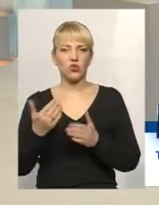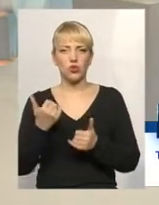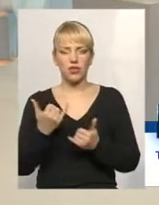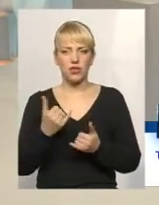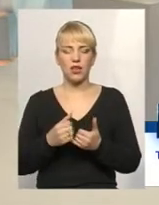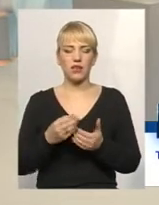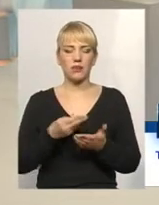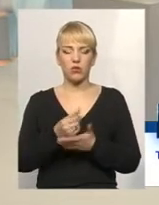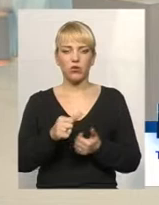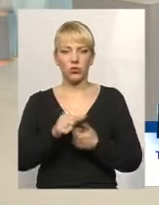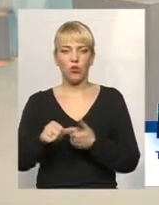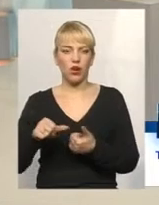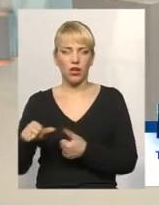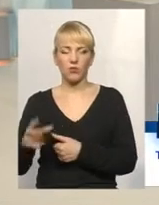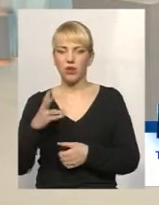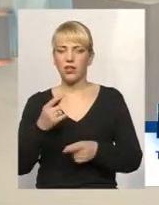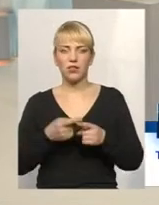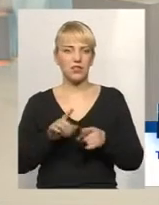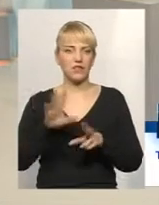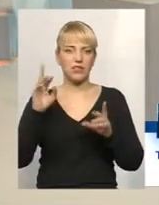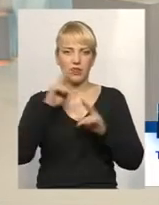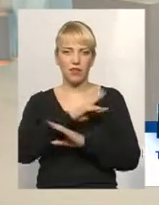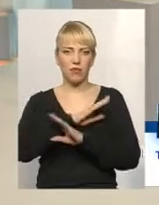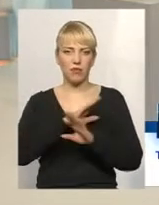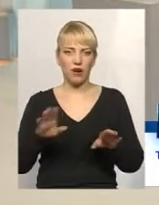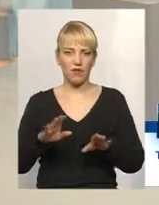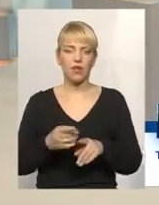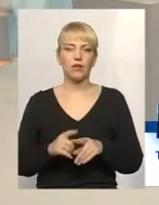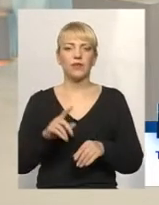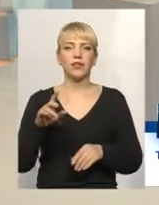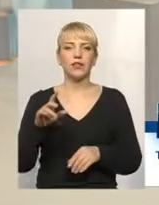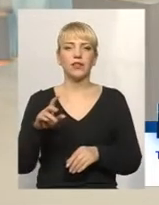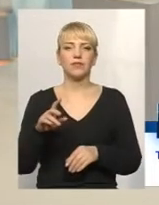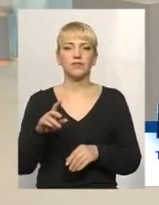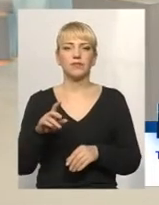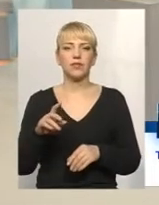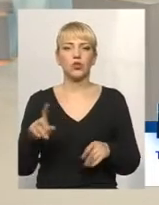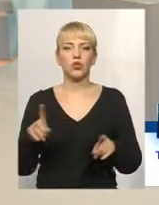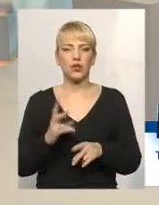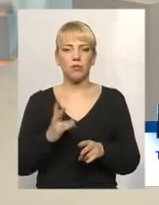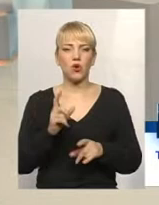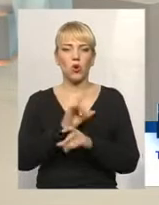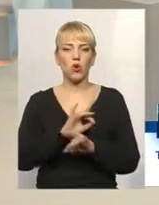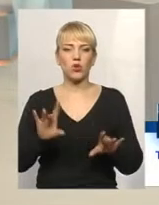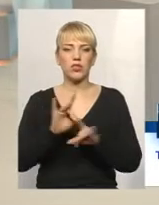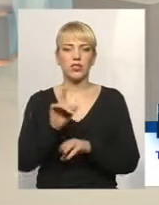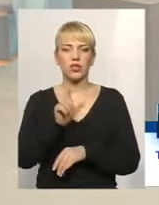полічині. Ні, це не правда все. Треба слід роз'яснити людям,